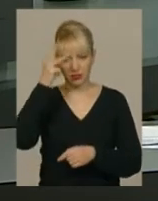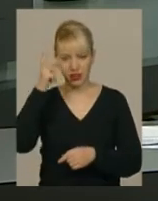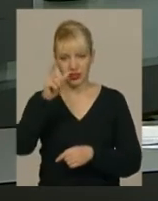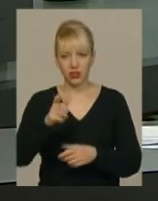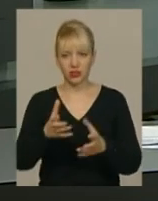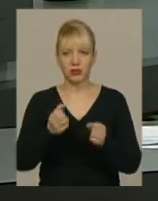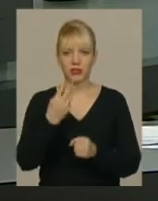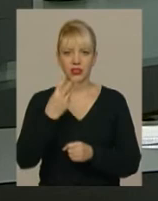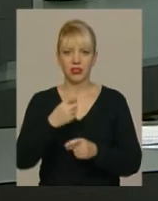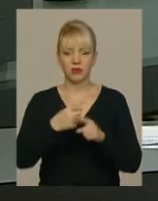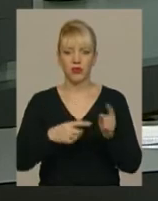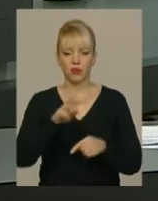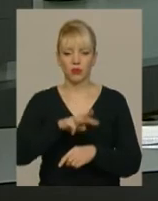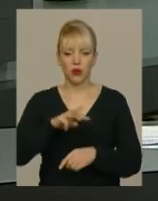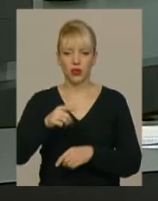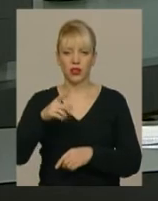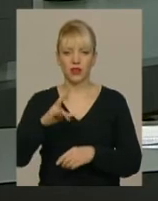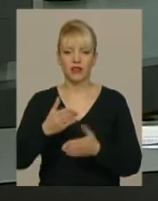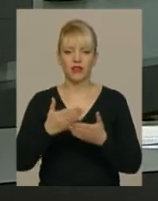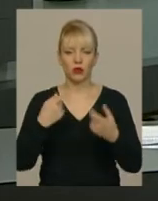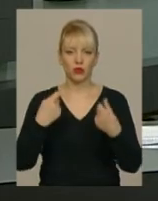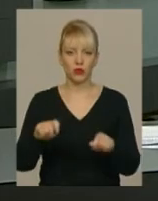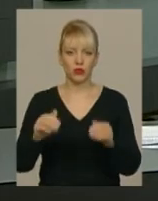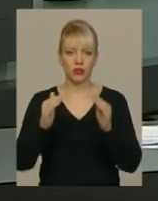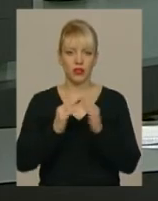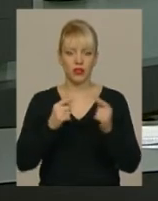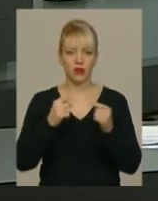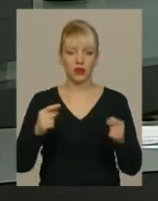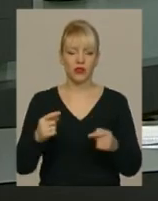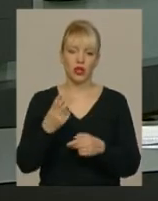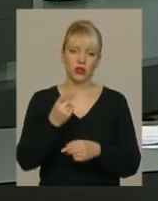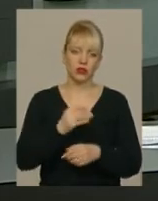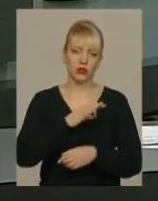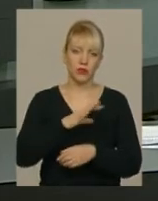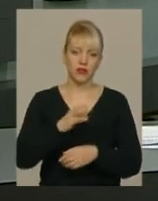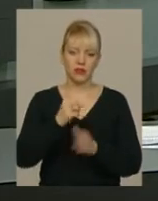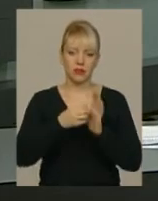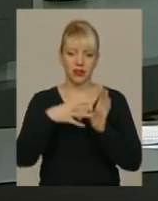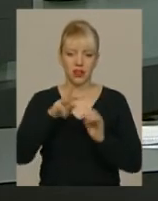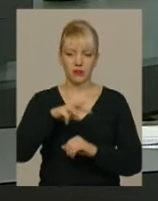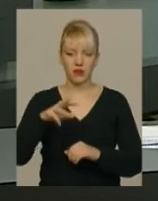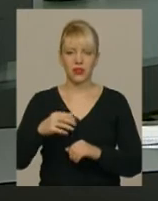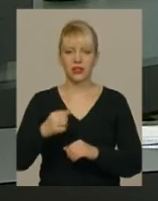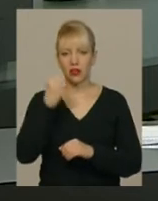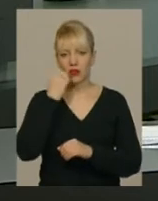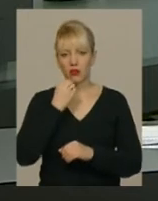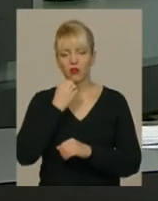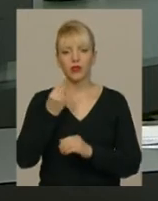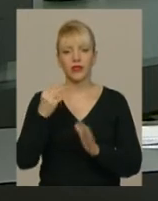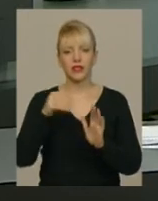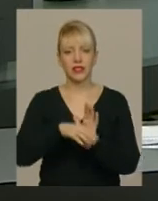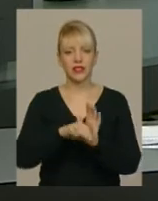майже 3,5 мільйони гривень від продажу нерухомості. Інший збагатився на 15 мільйонів за рахунок інвестиційного прибутку.